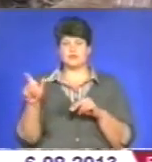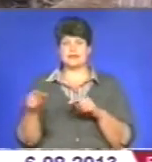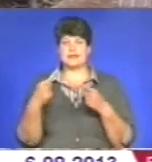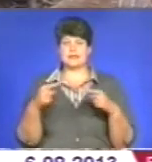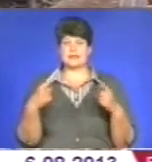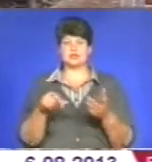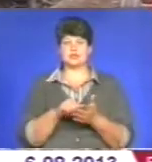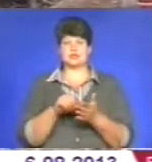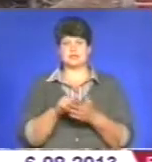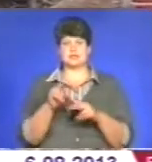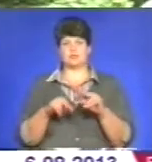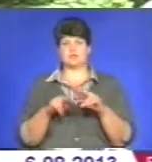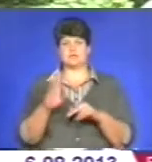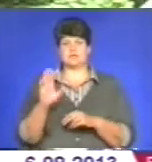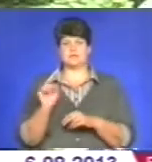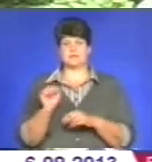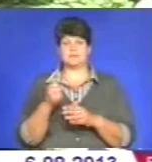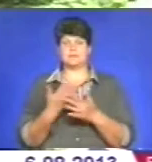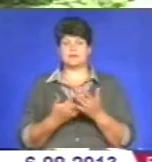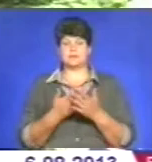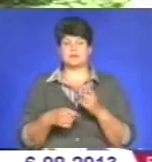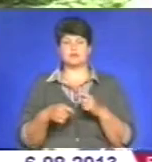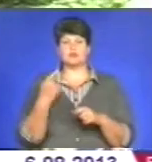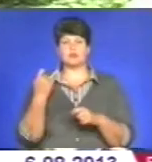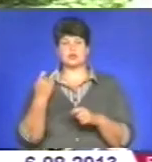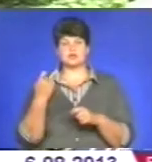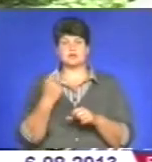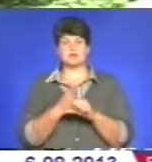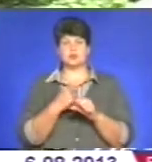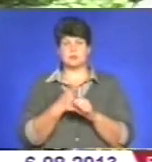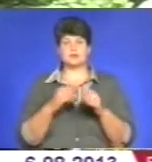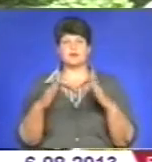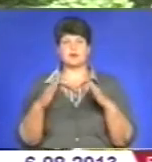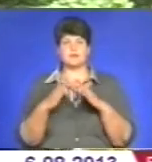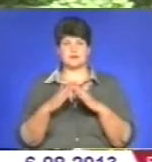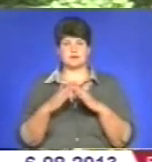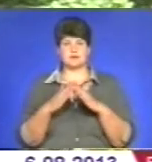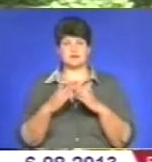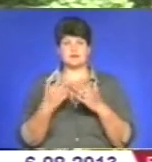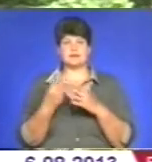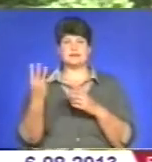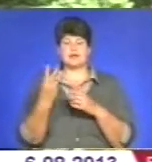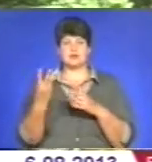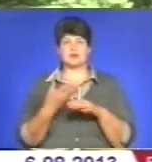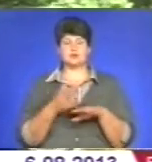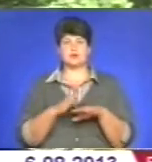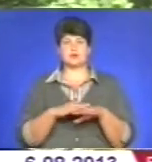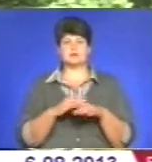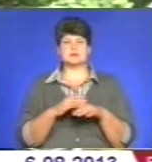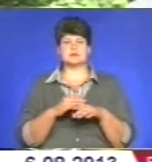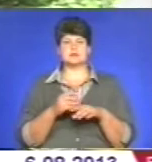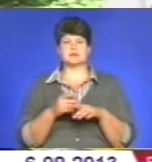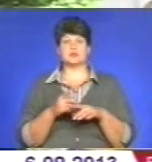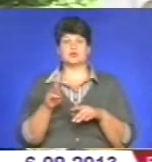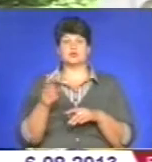учасників будівництва. Наприклад, якщо порушення вчинені на об'єкті третєї категорії складності, то,